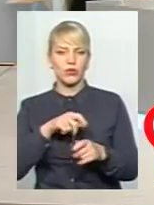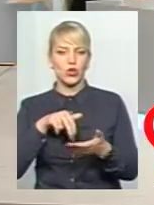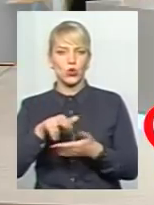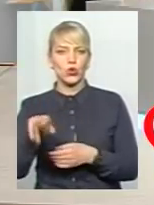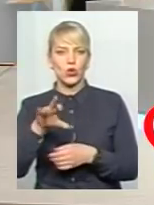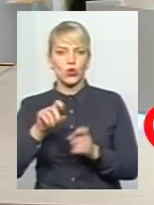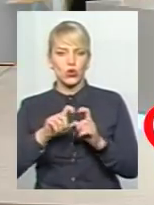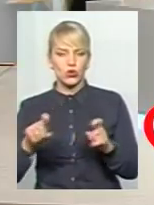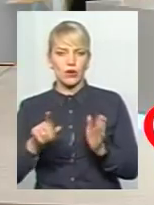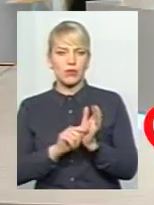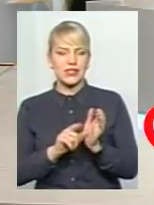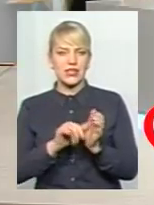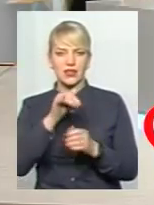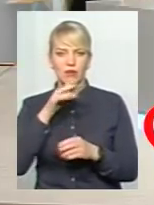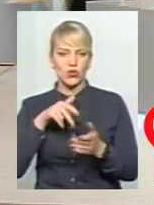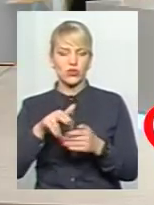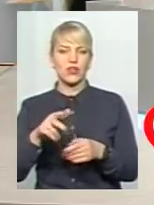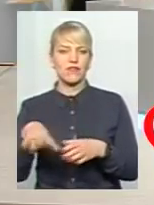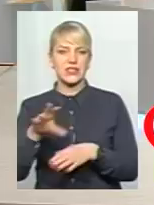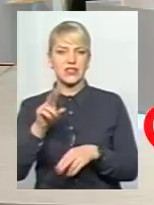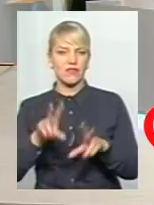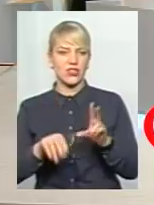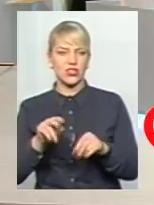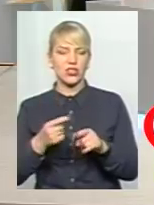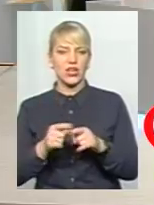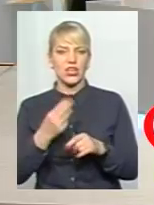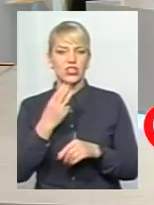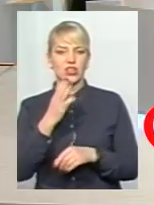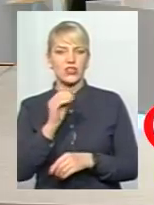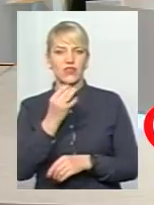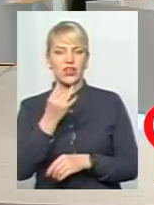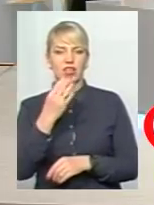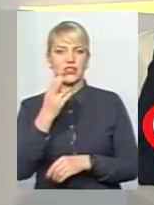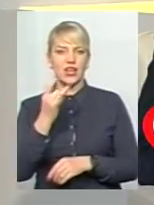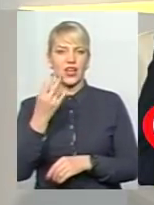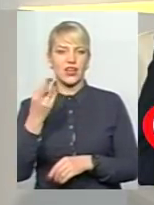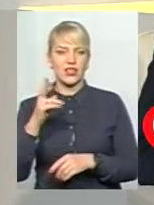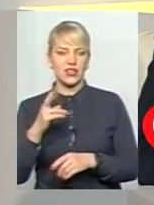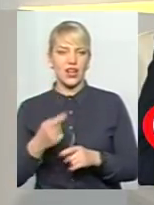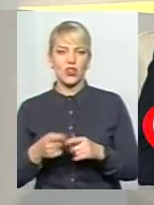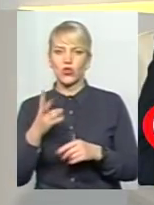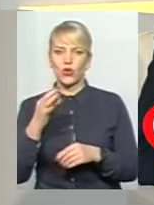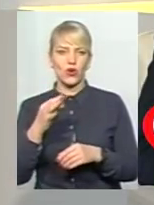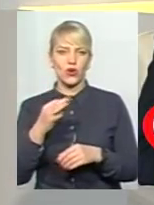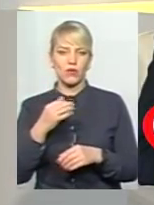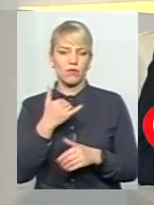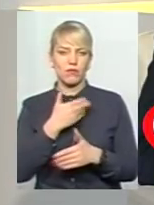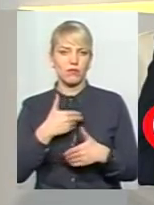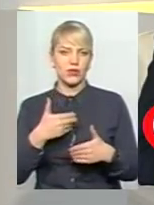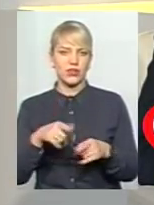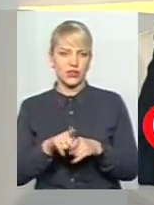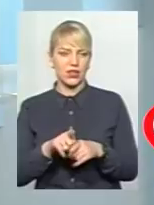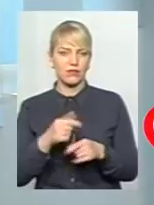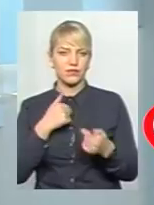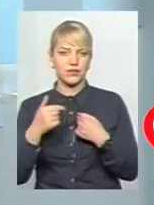добратися до таз. Всі рахують, це саме. Ми в Швейцарії, навіть ще бі такому, що я не знаю, коли це зрізніше, питання.